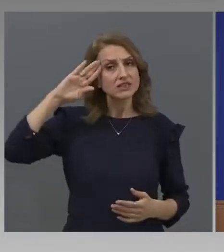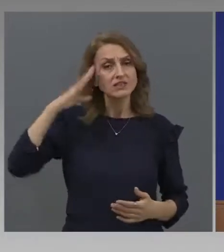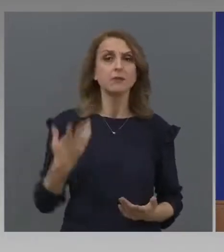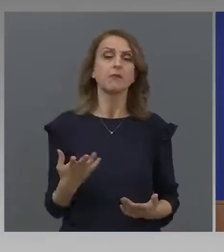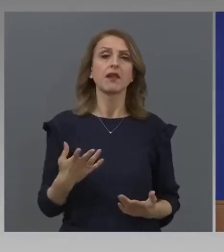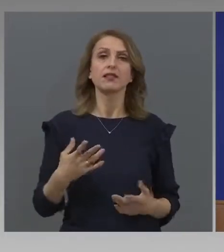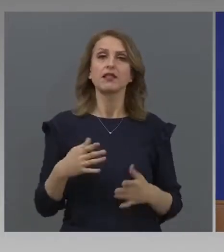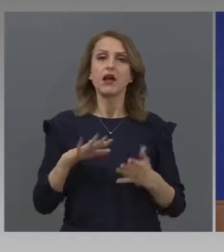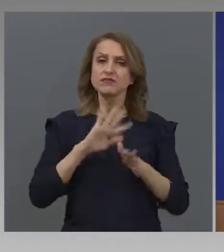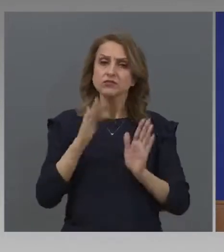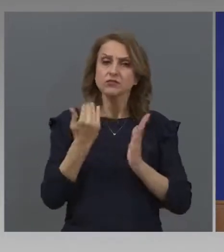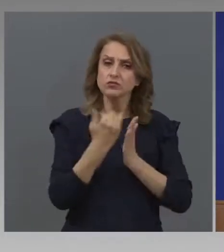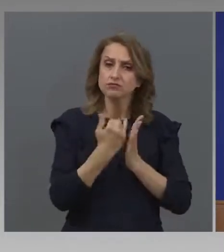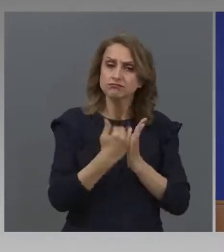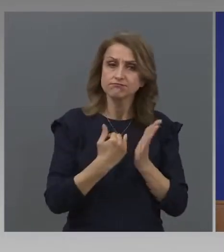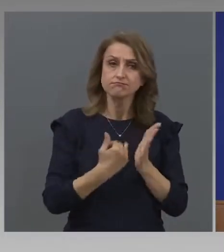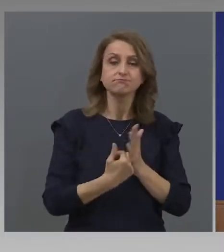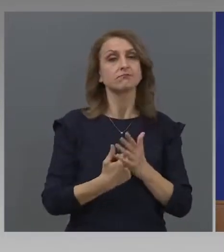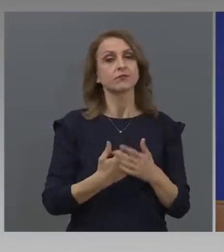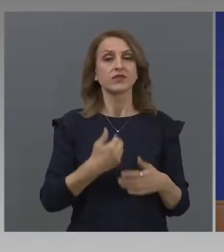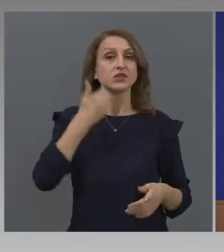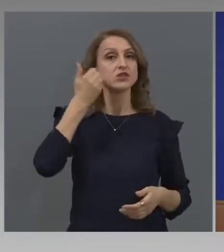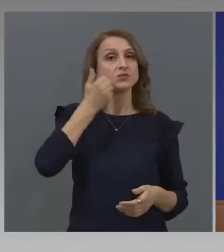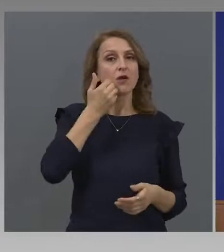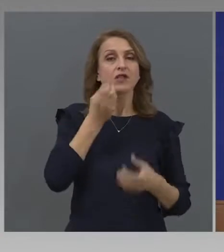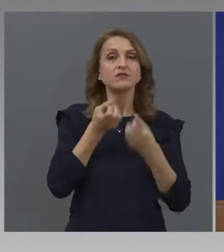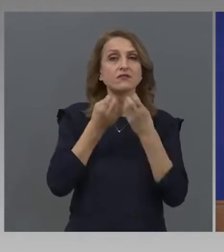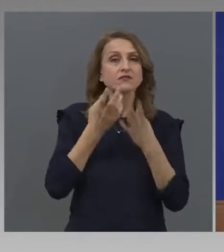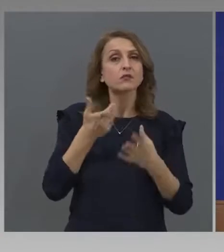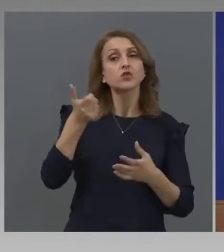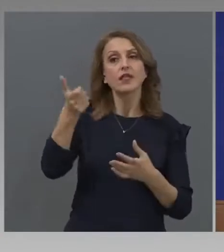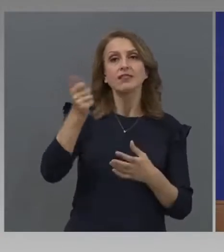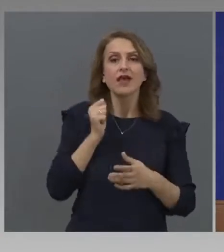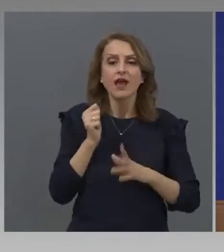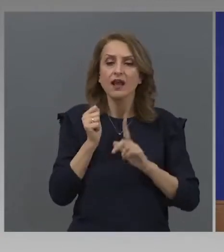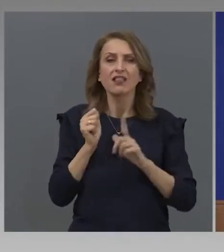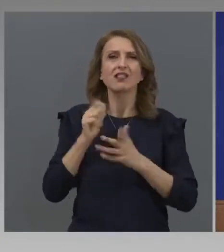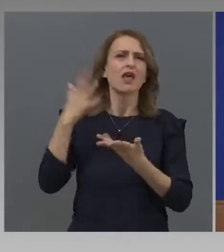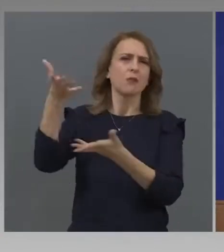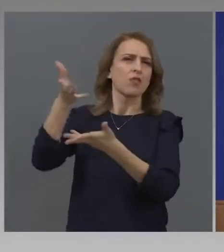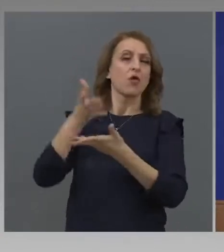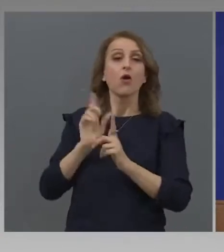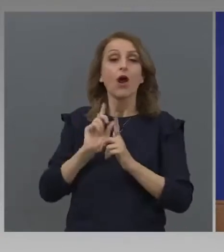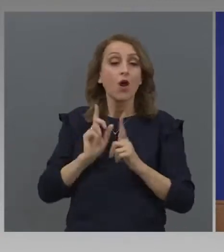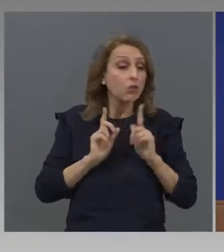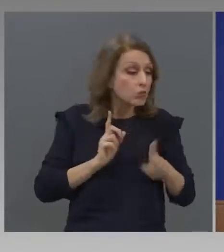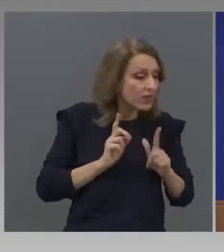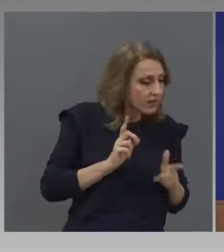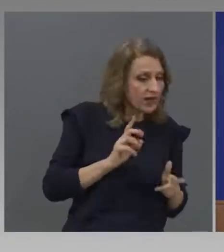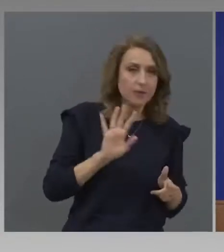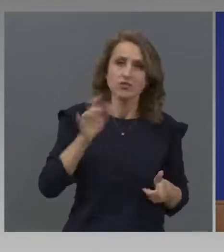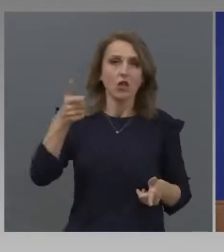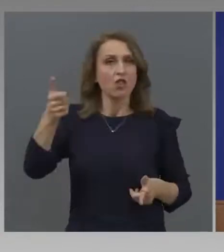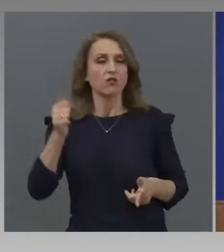че се ползва с възможностите да тегли толкова, колкото и потребят. Но ние още не сме взимали